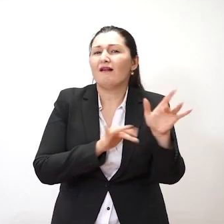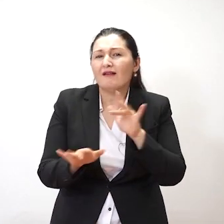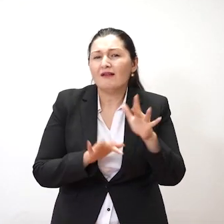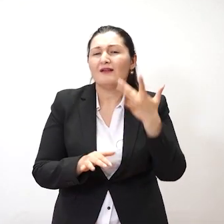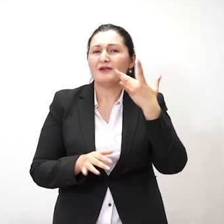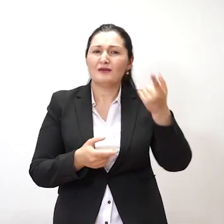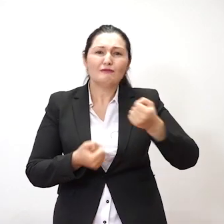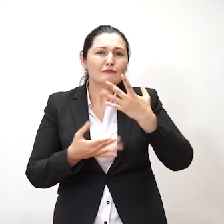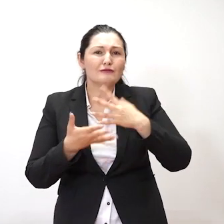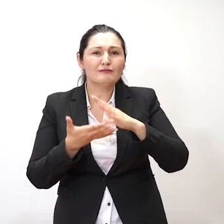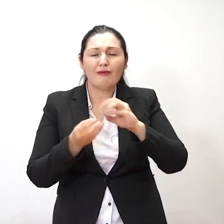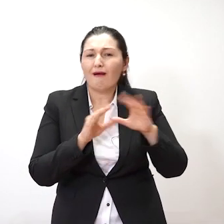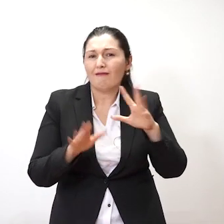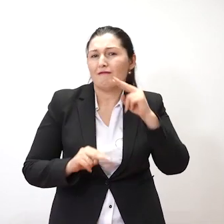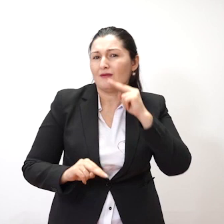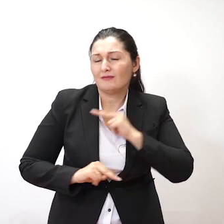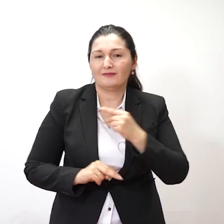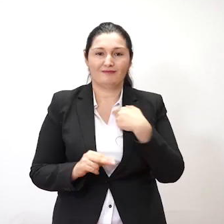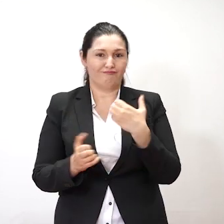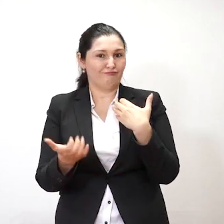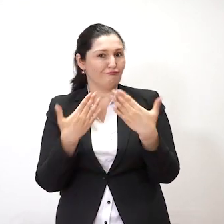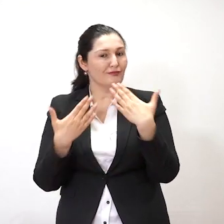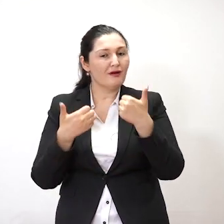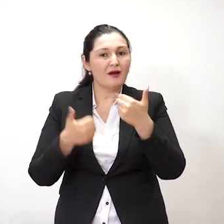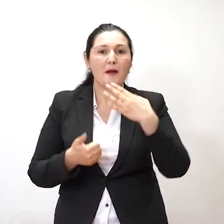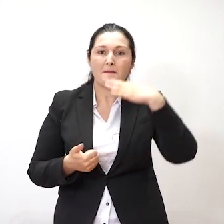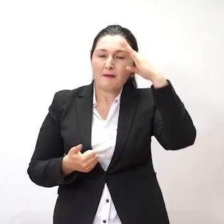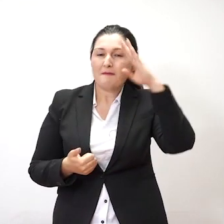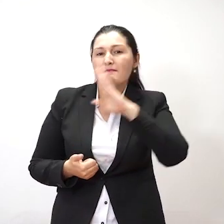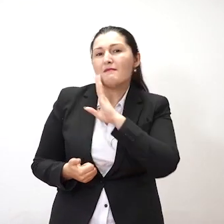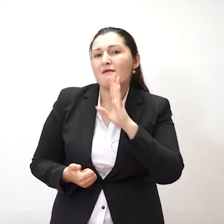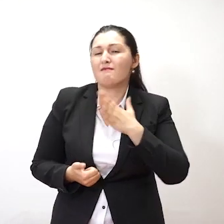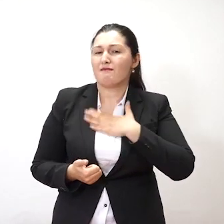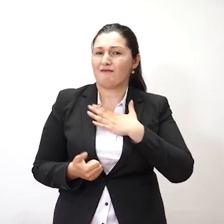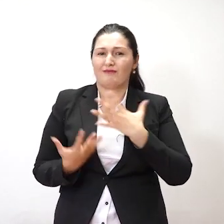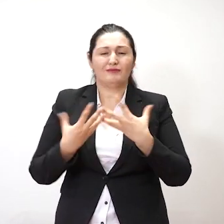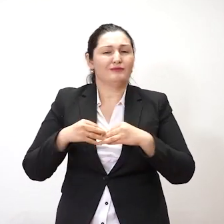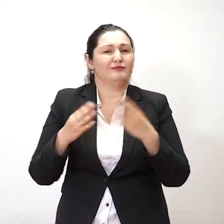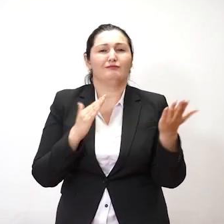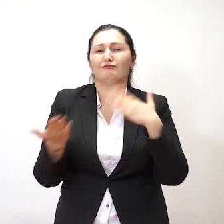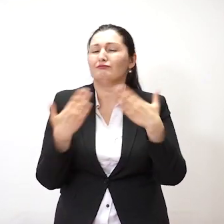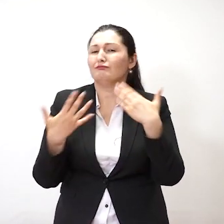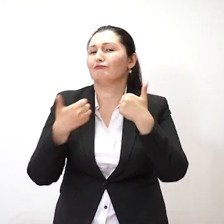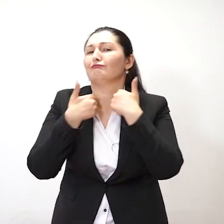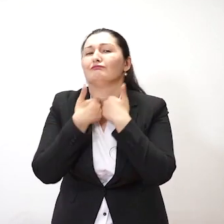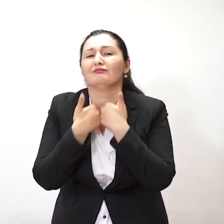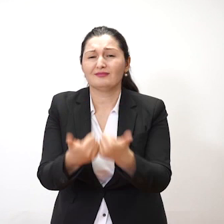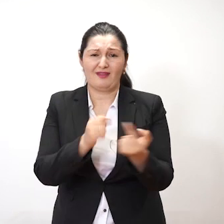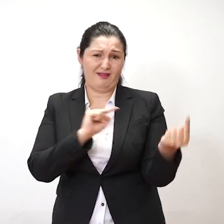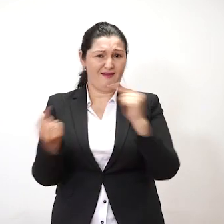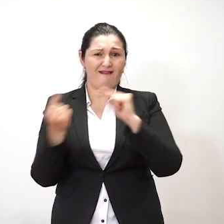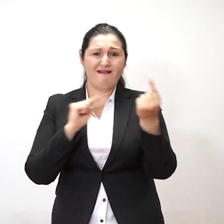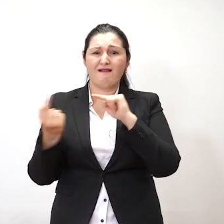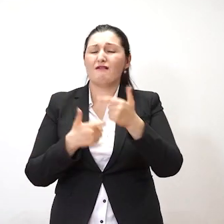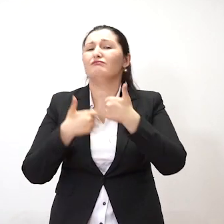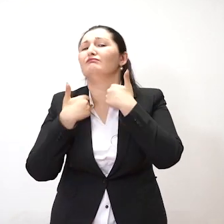فرزندان با حساب میرود و مناصیبت پدر و مودر در اویله ما بسیار خوب است. یک دیگر فهمی در